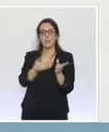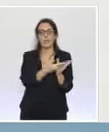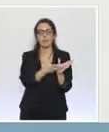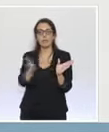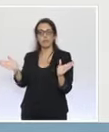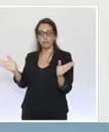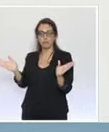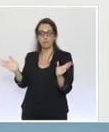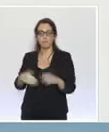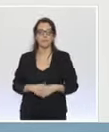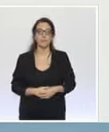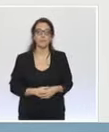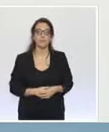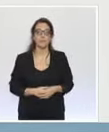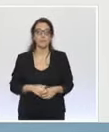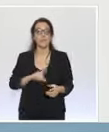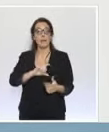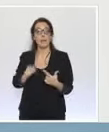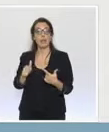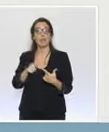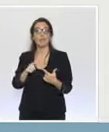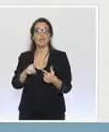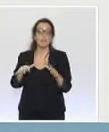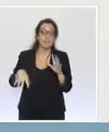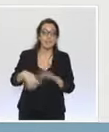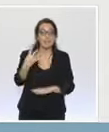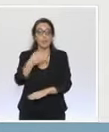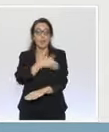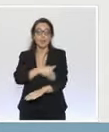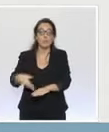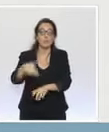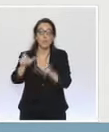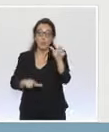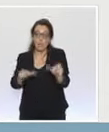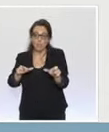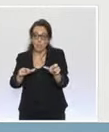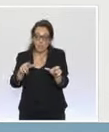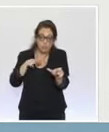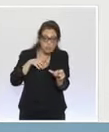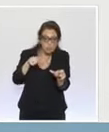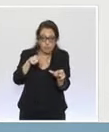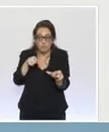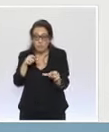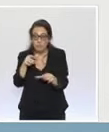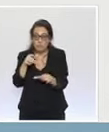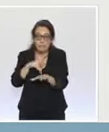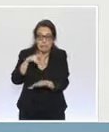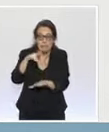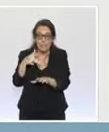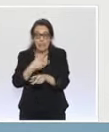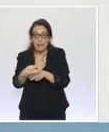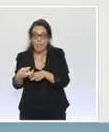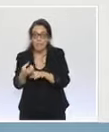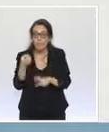commençant par les près de 14 millions de personnes présentant un facteur de risque lié à l'âge ou à une pathologie